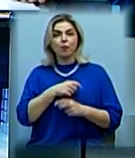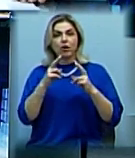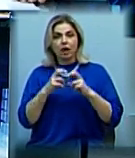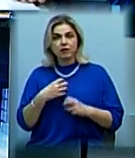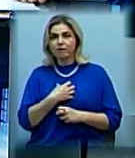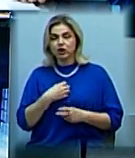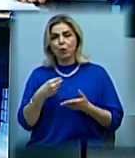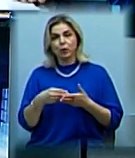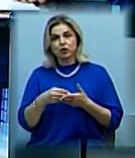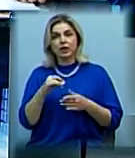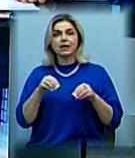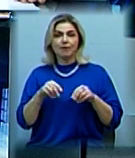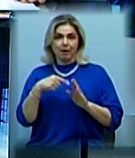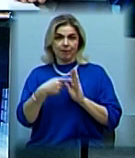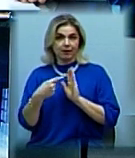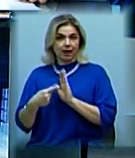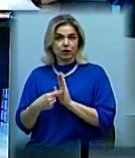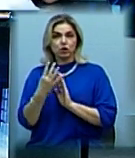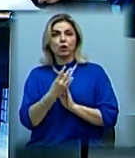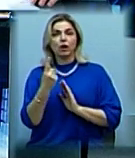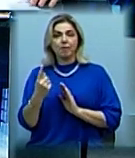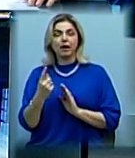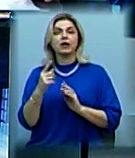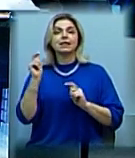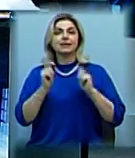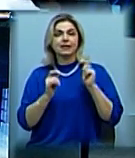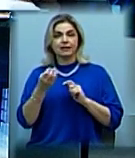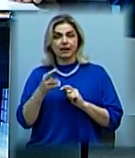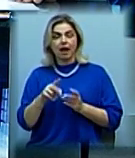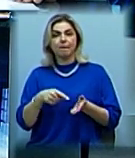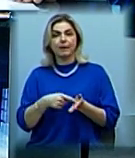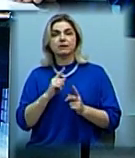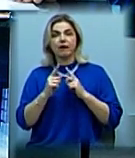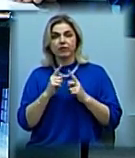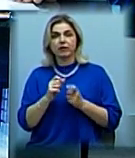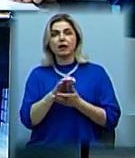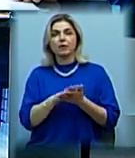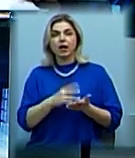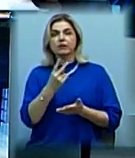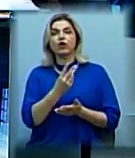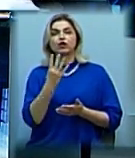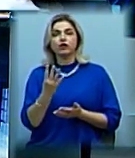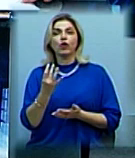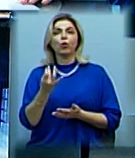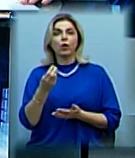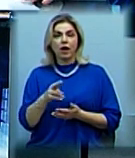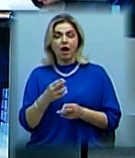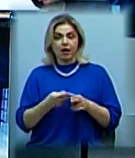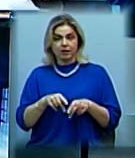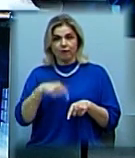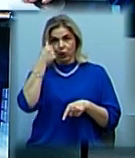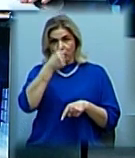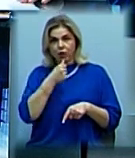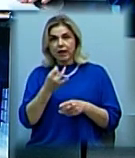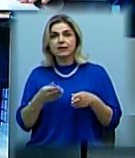важливі бюджетні та земельні питання. 41-ша позачергова сесія міськради тривала з 24 липня цього року і